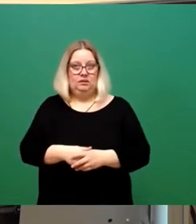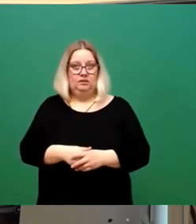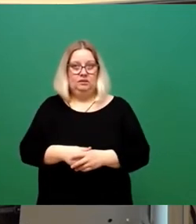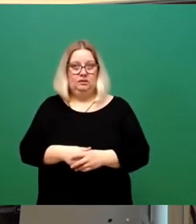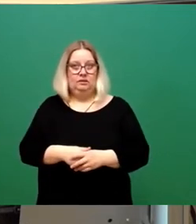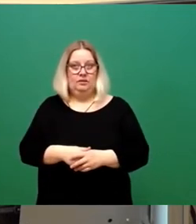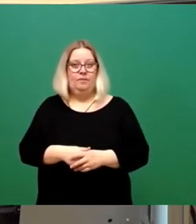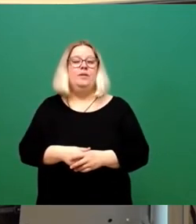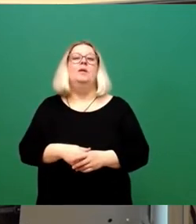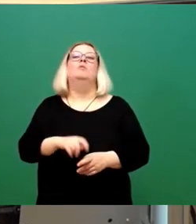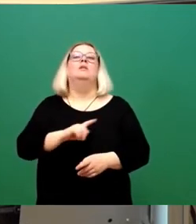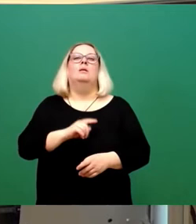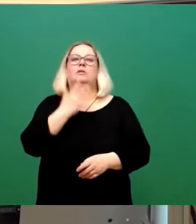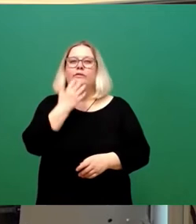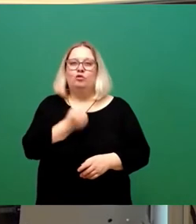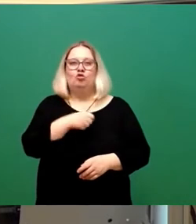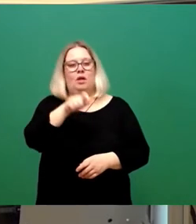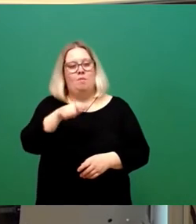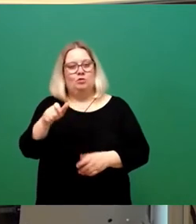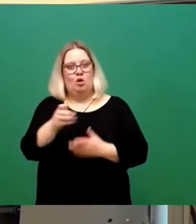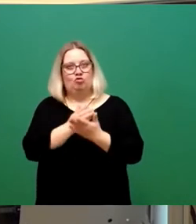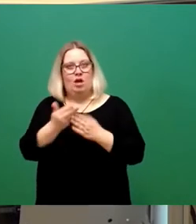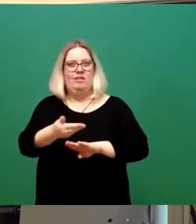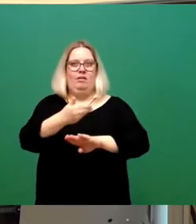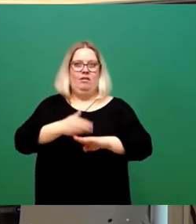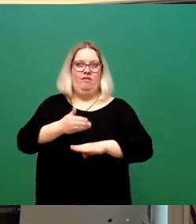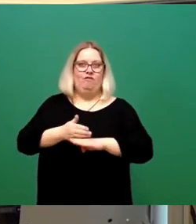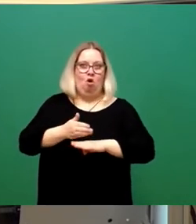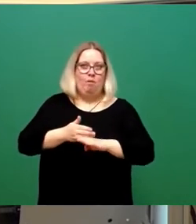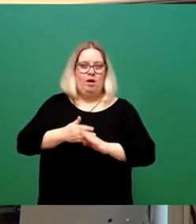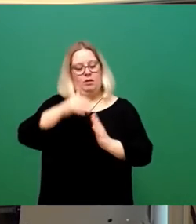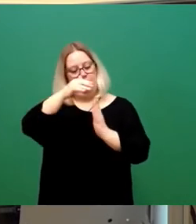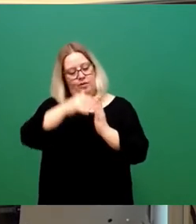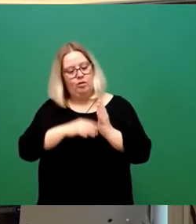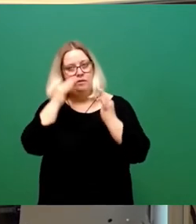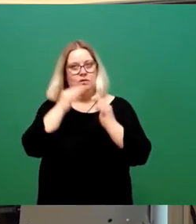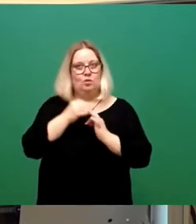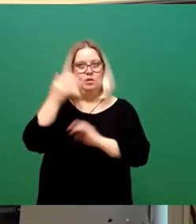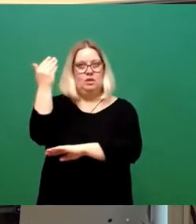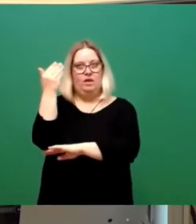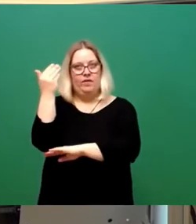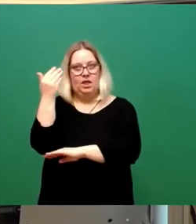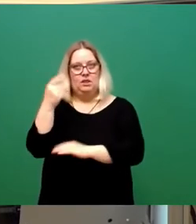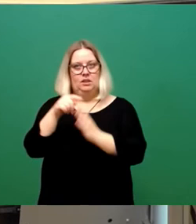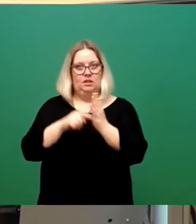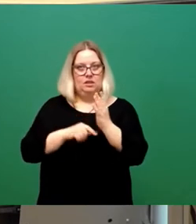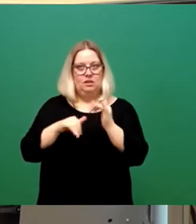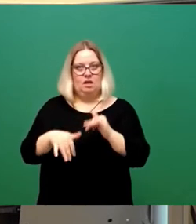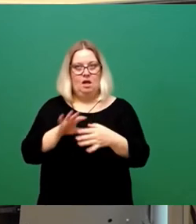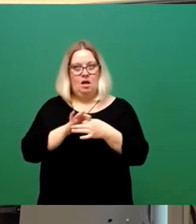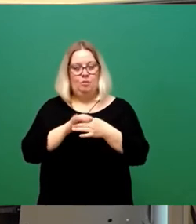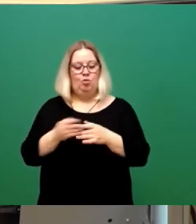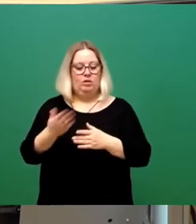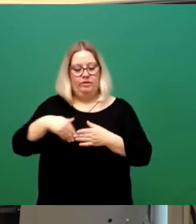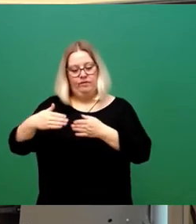ist, dass Sie Personalentscheidungen vorbereiten, dass uns Biografie, Zeugnisse, Referenzen vorliegen, dass wir in den Fraktionen Gespräche führen